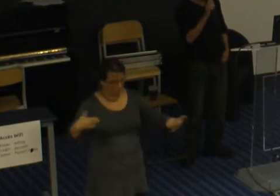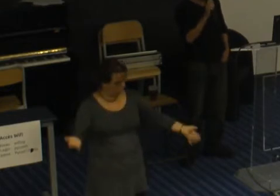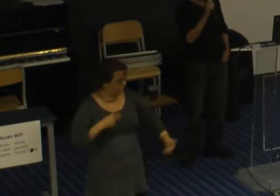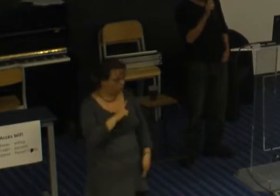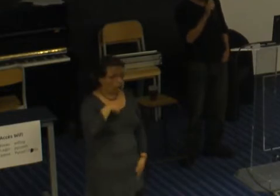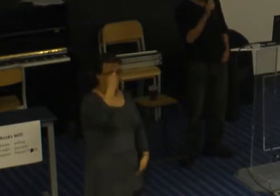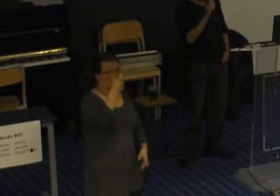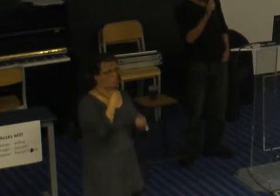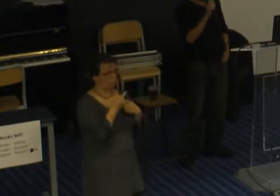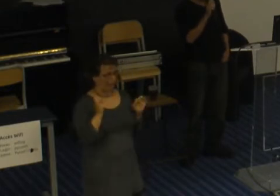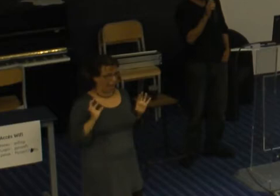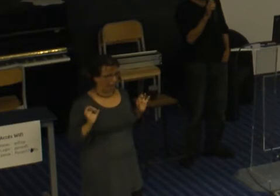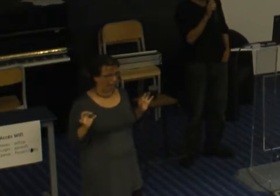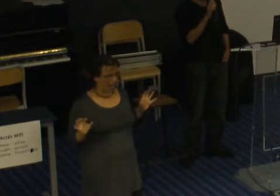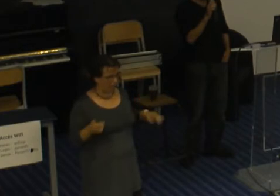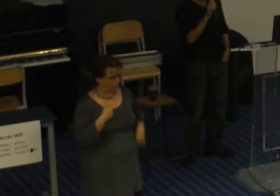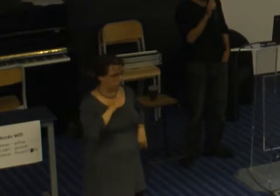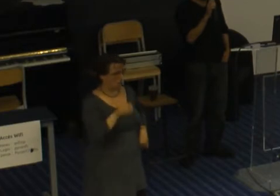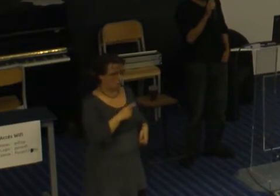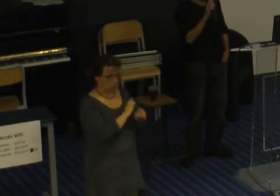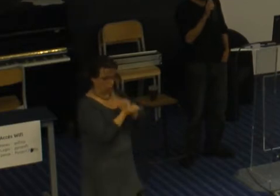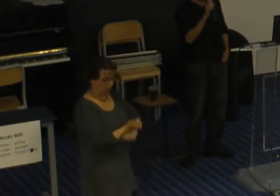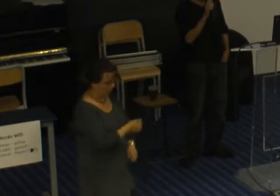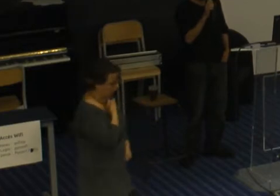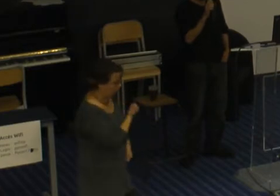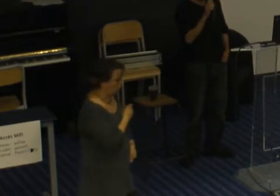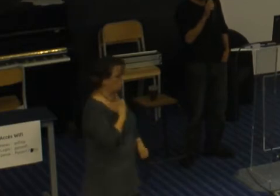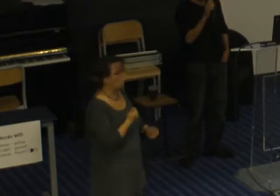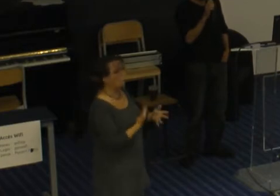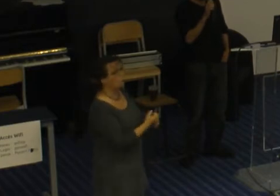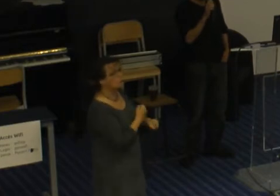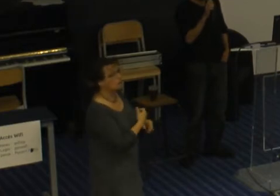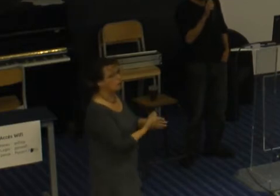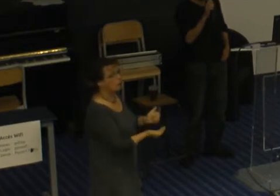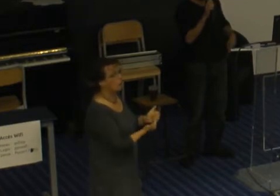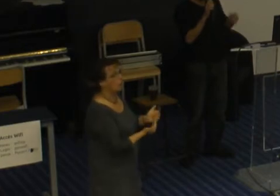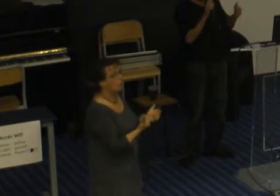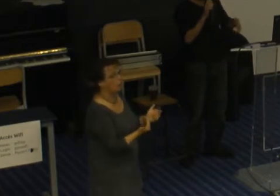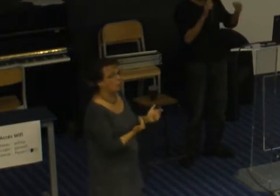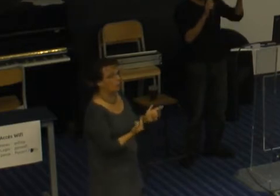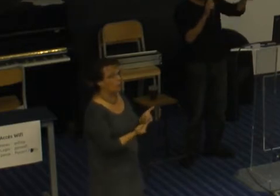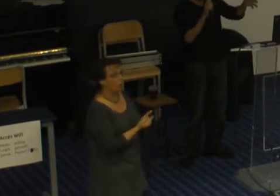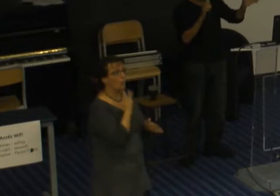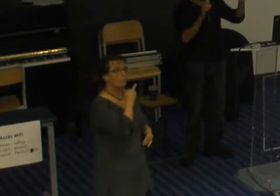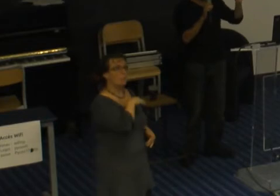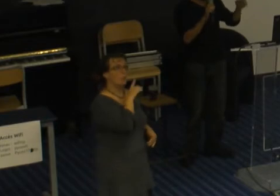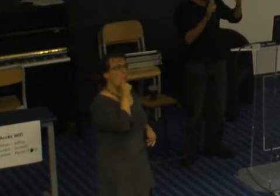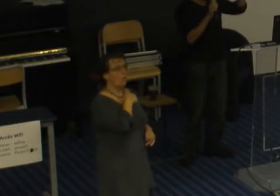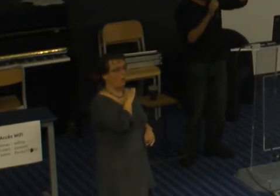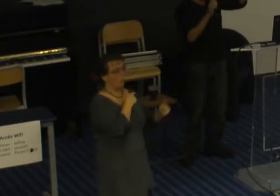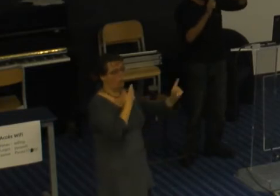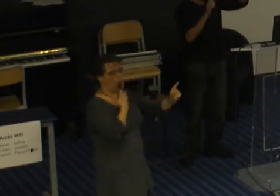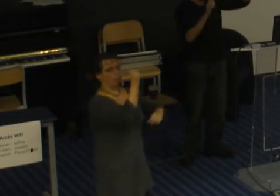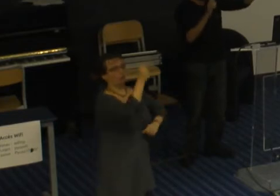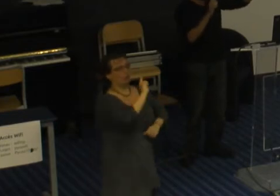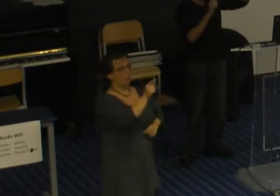bizarrement, je trouvais un peu de travail parce qu'on n'embauchait pas une personne, on passait par une société. Donc ça